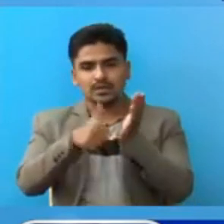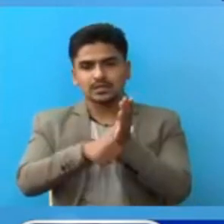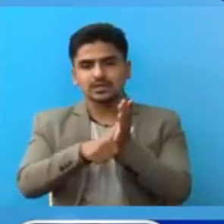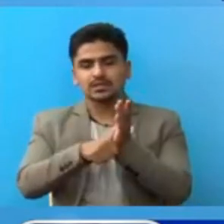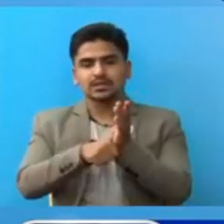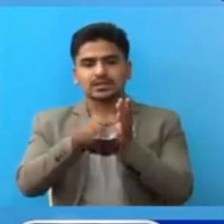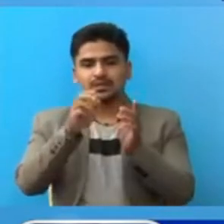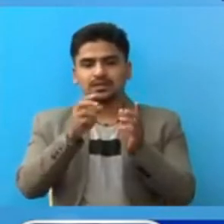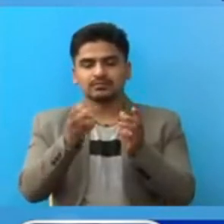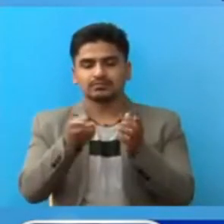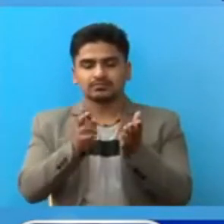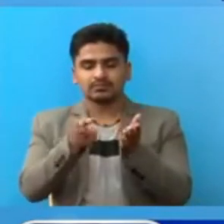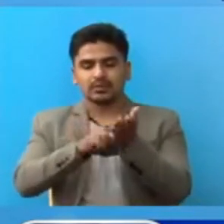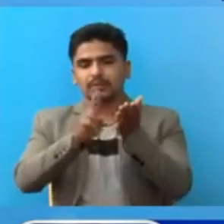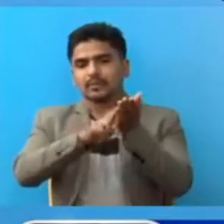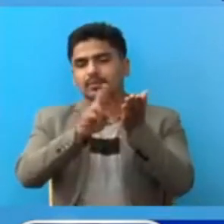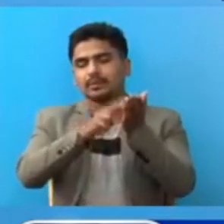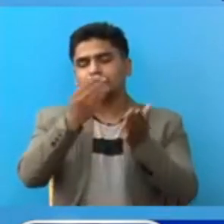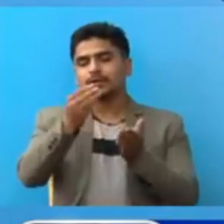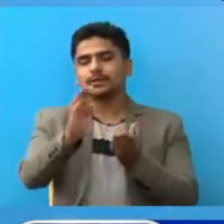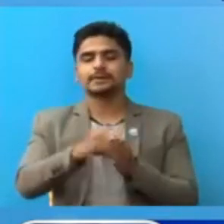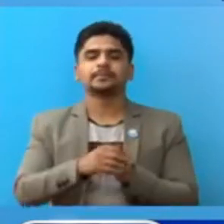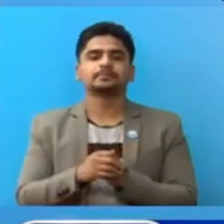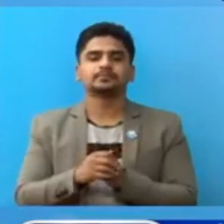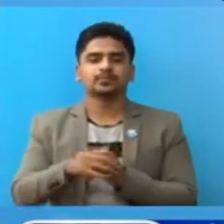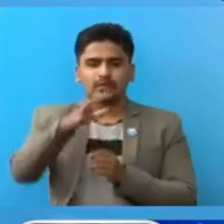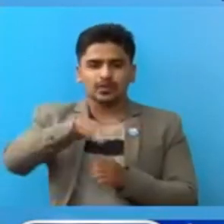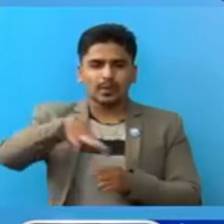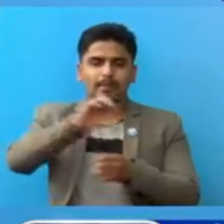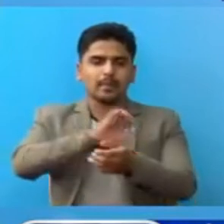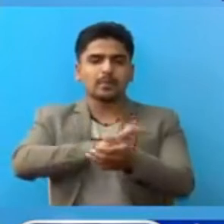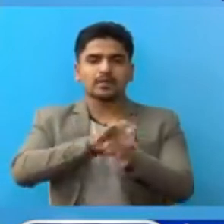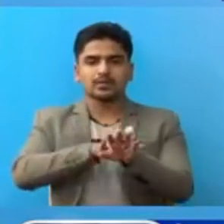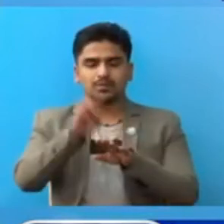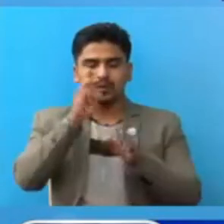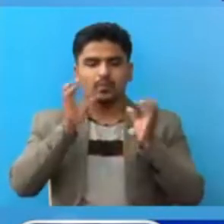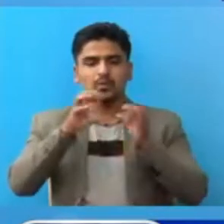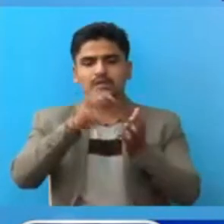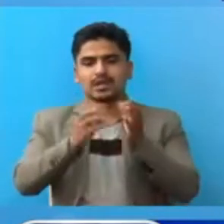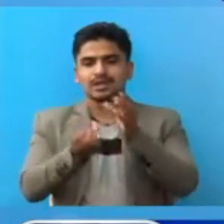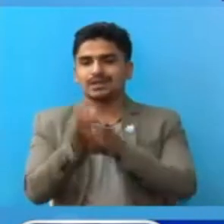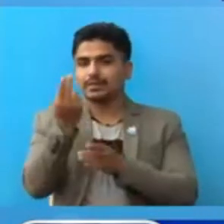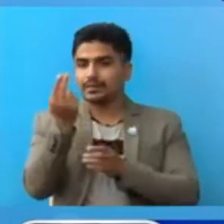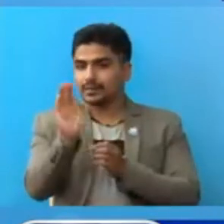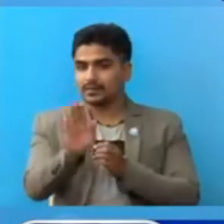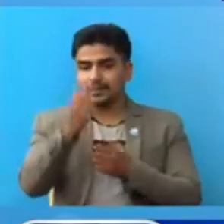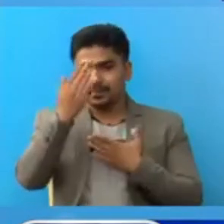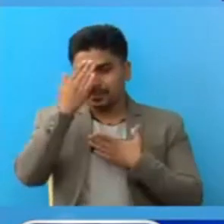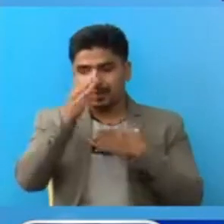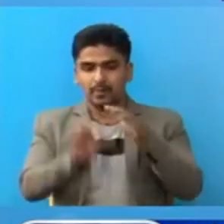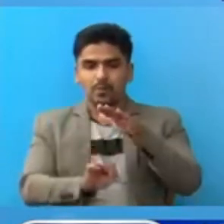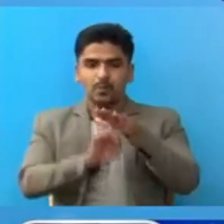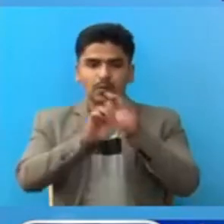दर विद्धे हुदही गई रहेको छों। सबे प्रदेश अरुमां प्रयोक साला को इस्थापना भयकोले विर्यामिको